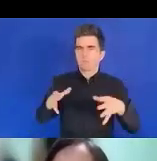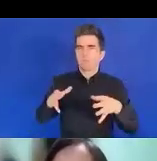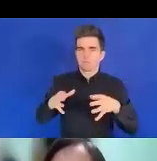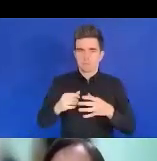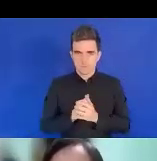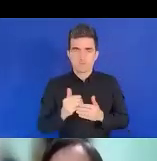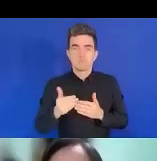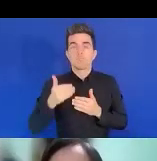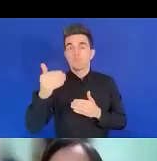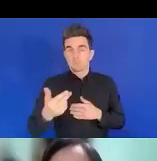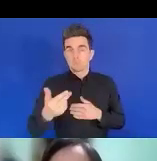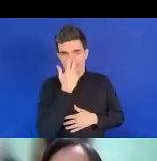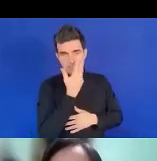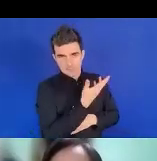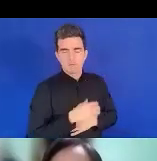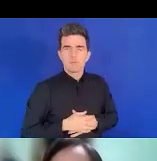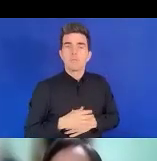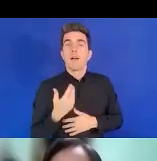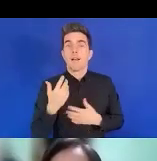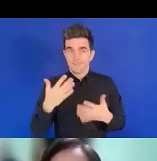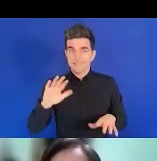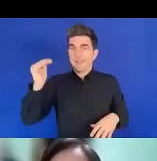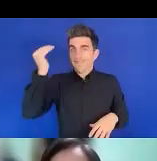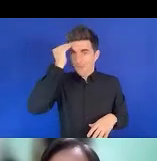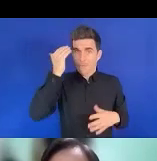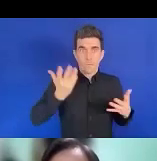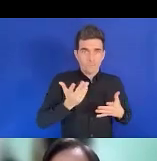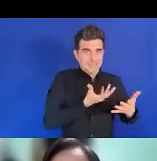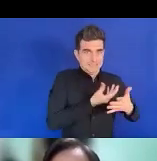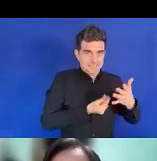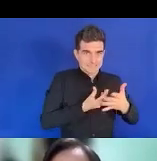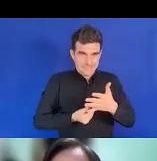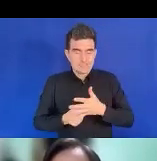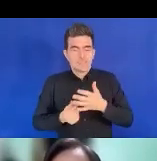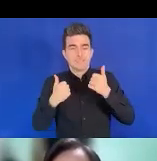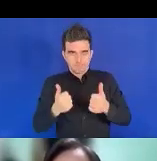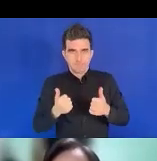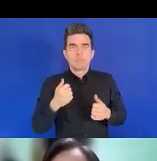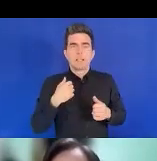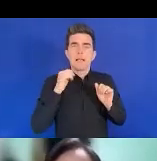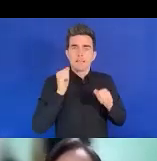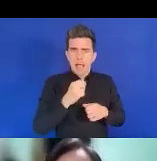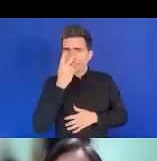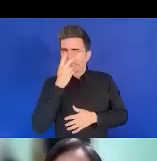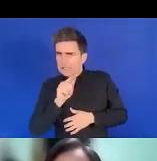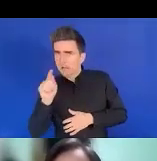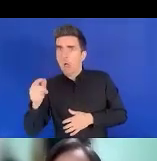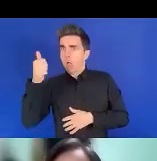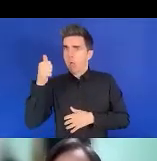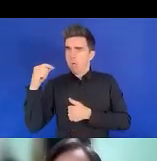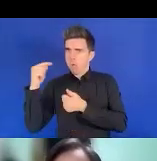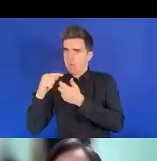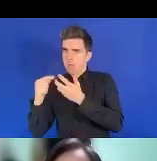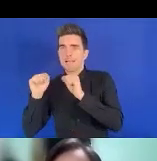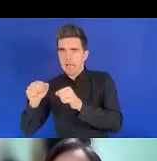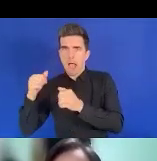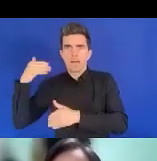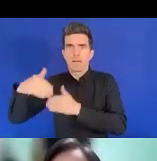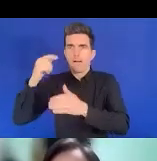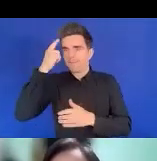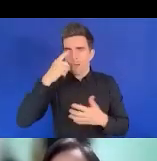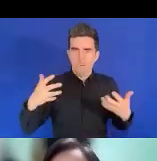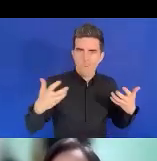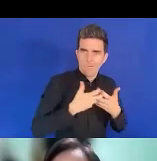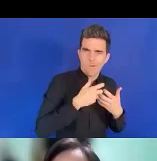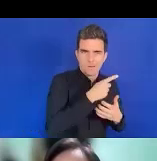selon chaque domaine de thématiques. J'ai essayé de grouper les actions liées ensemble et j'ai réussi à